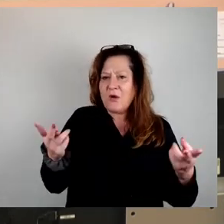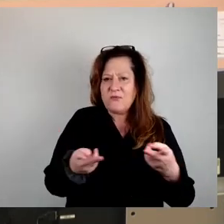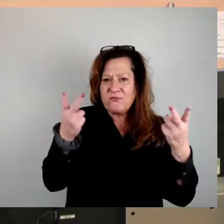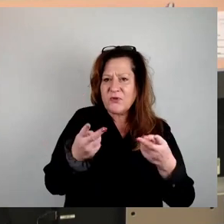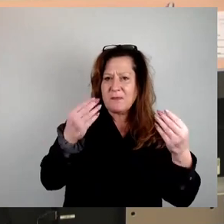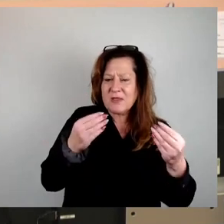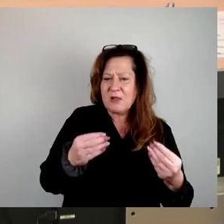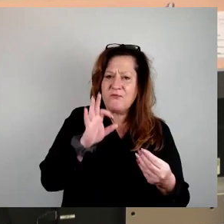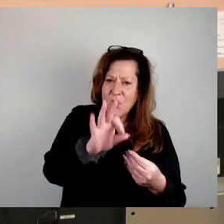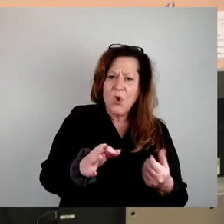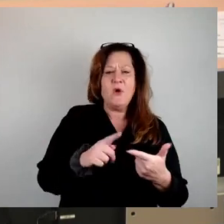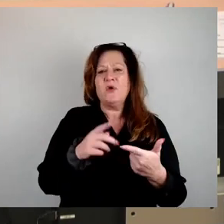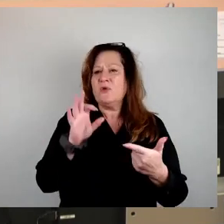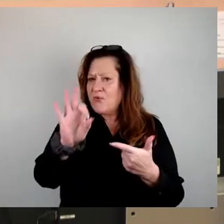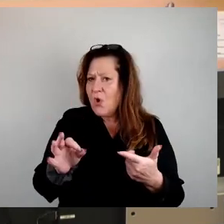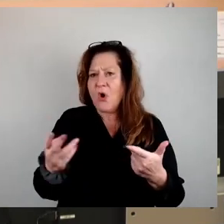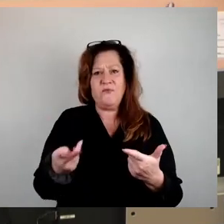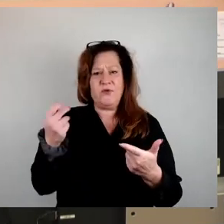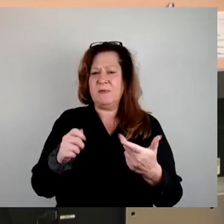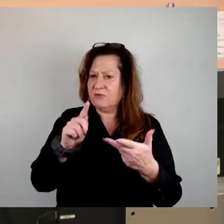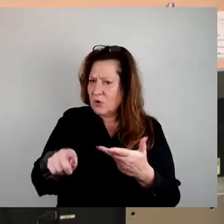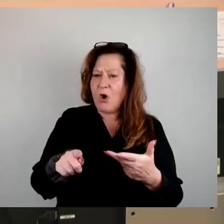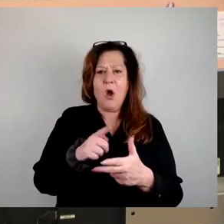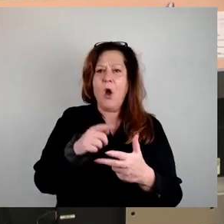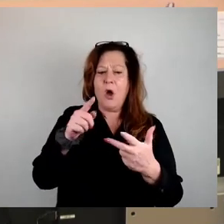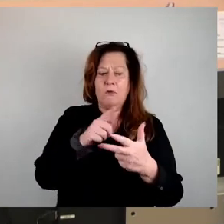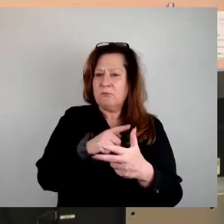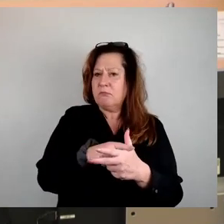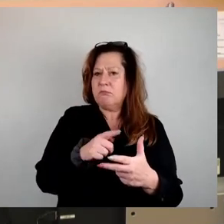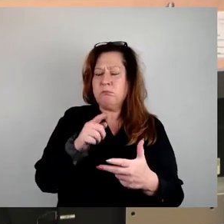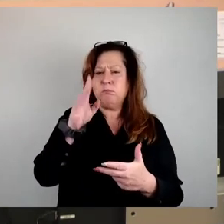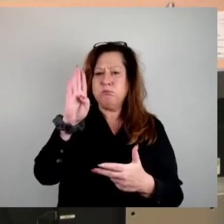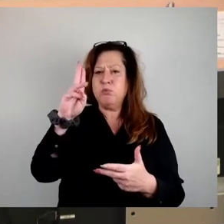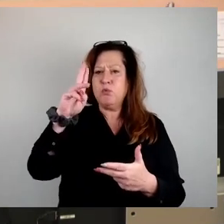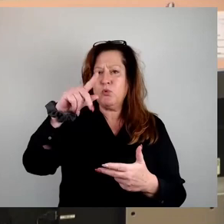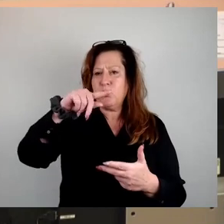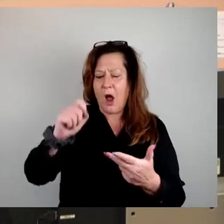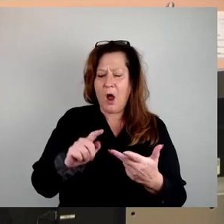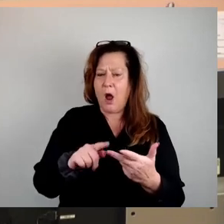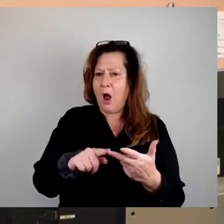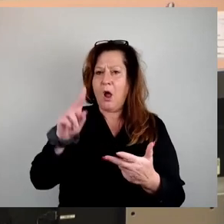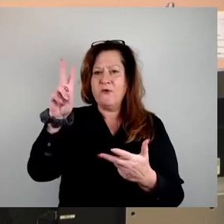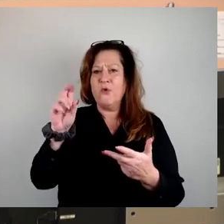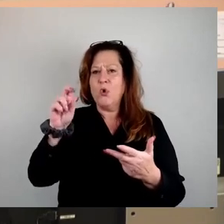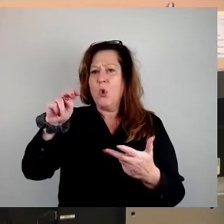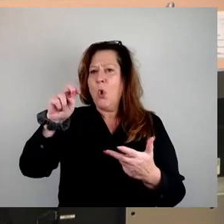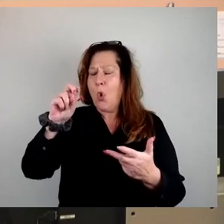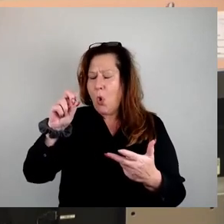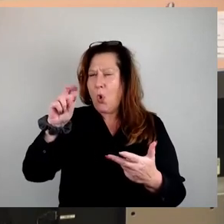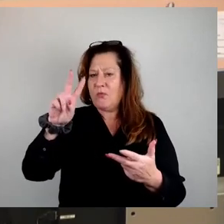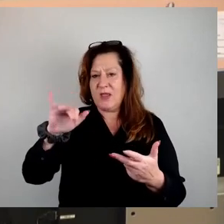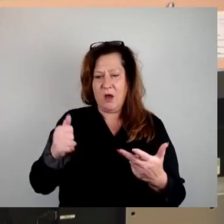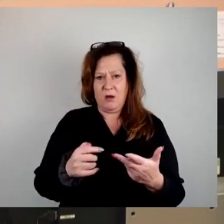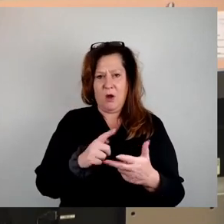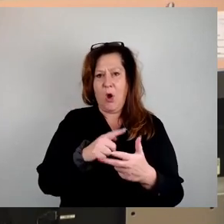Fördermittel für die VUGA, Fördermittel für die Vonovia-Wohnung, die wir in die WD übernehmen, das wird man in den nächsten Jahren mal sehen. Ich bin da